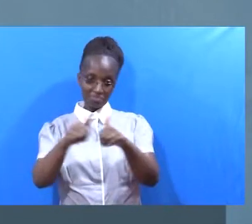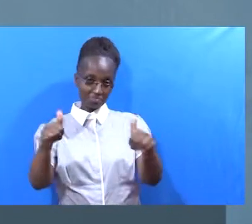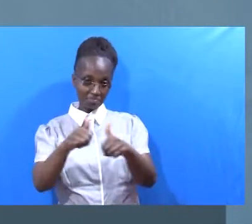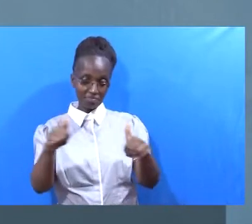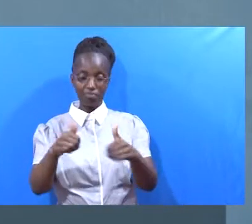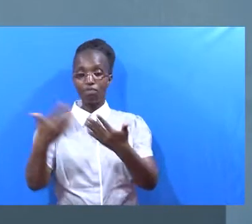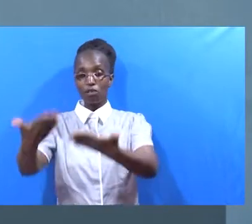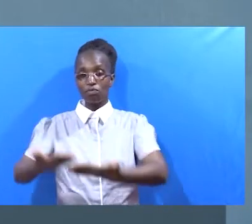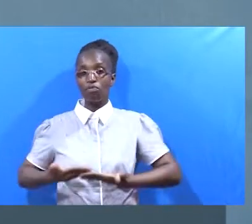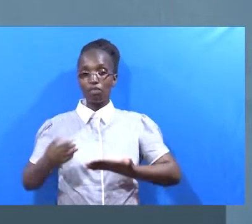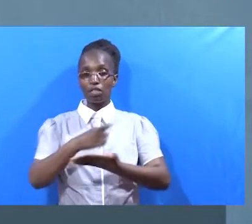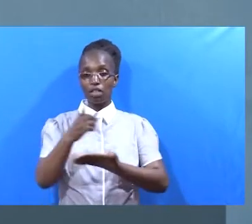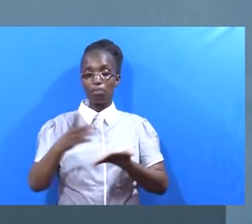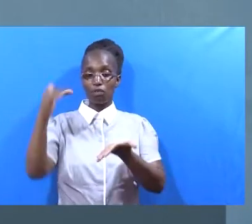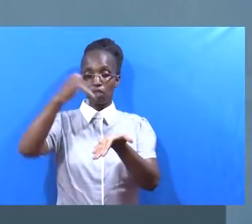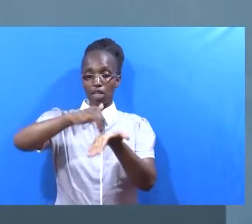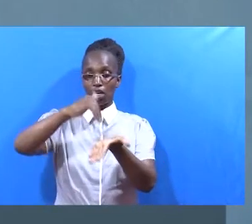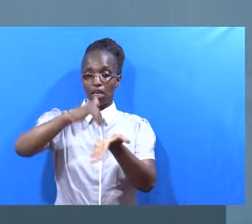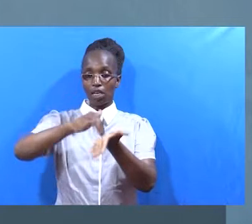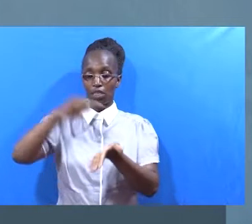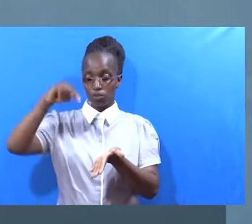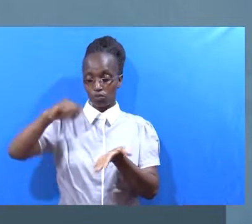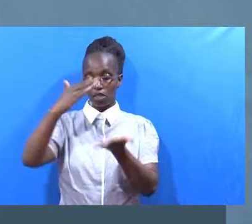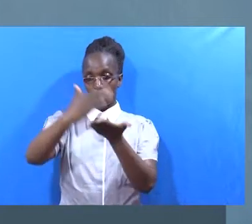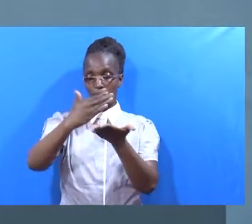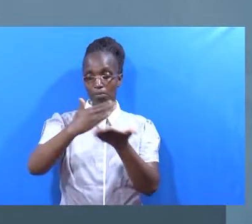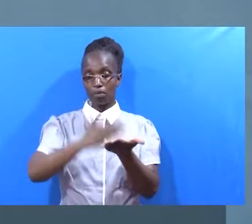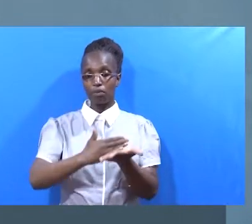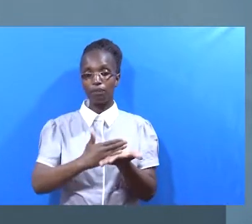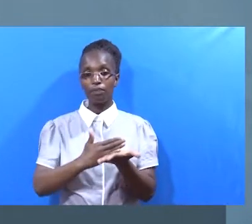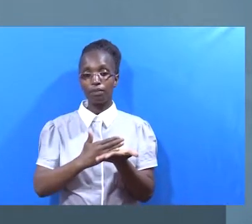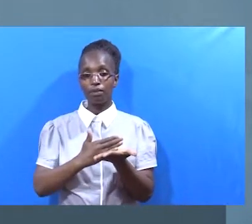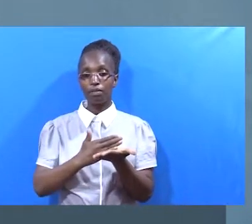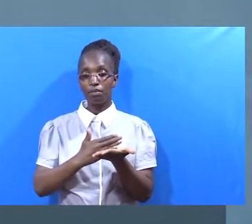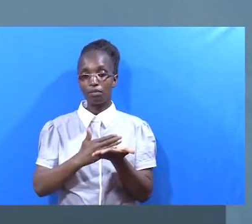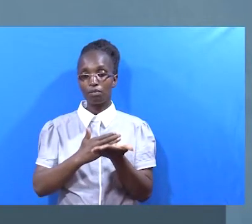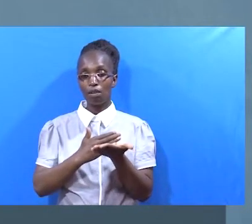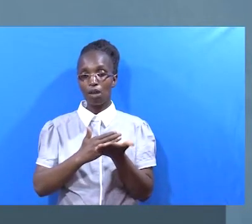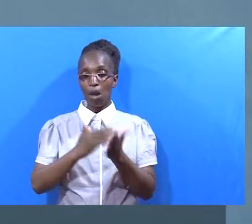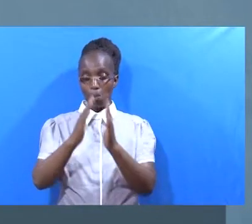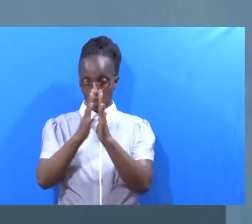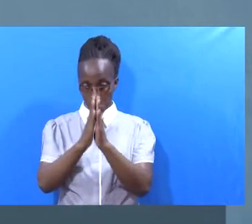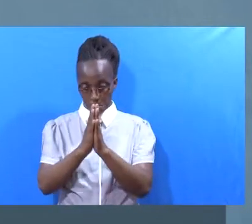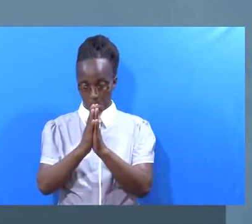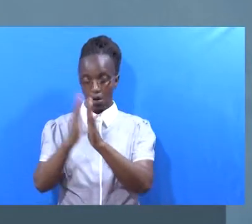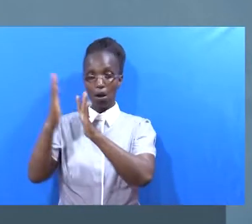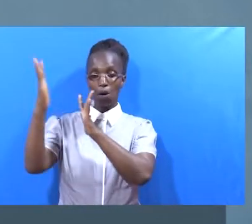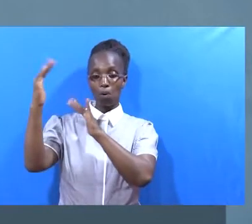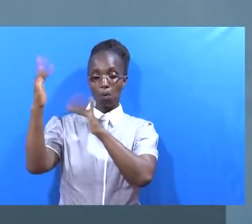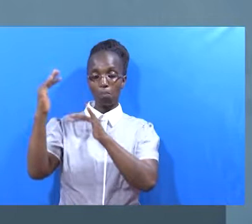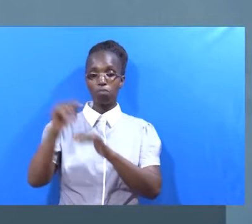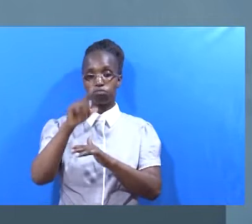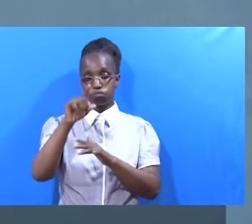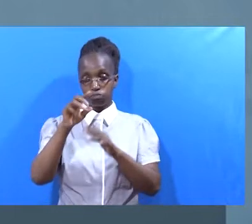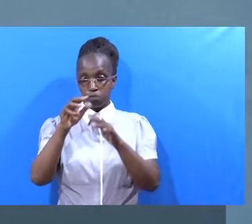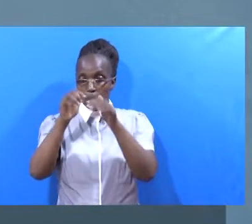Na kukaribisha mara tena katika kipindi chetu cha manunu ya baraka Ikiwa ni matumaini